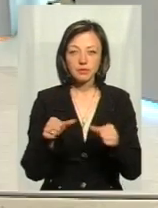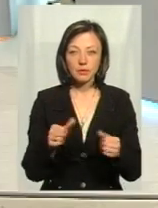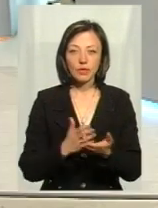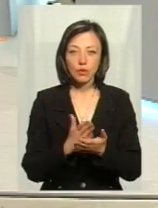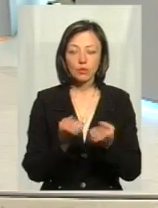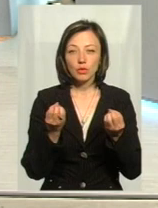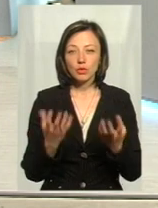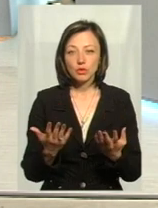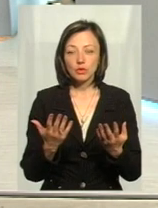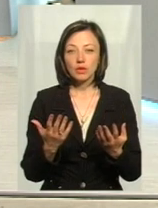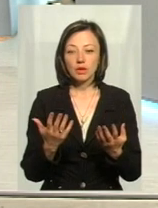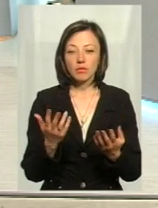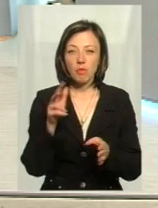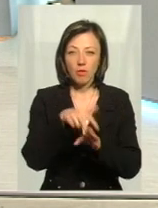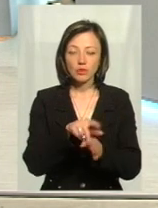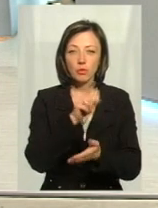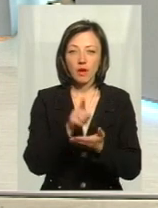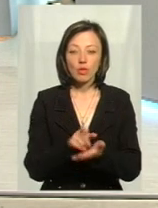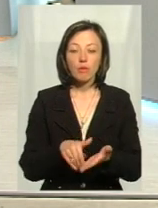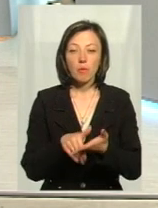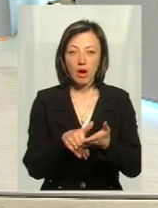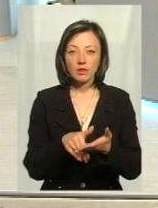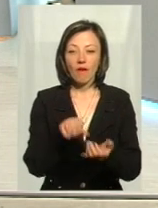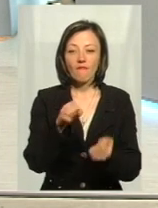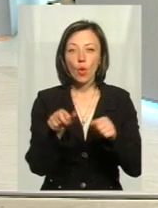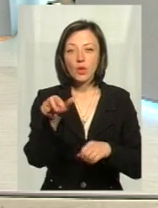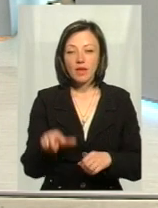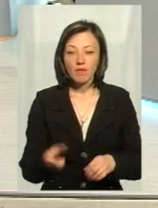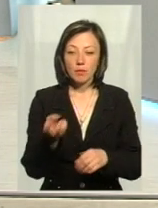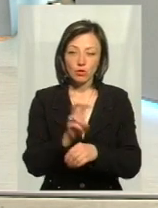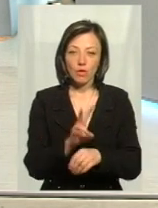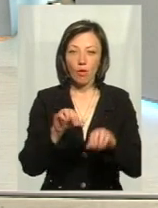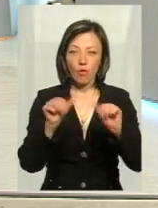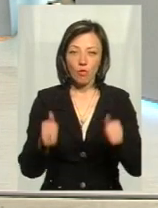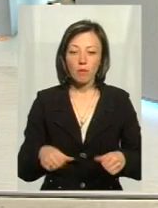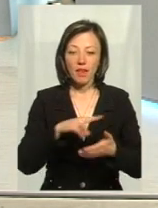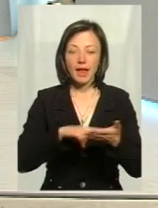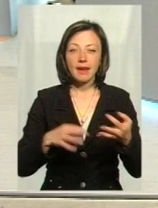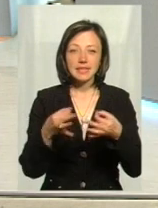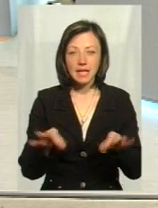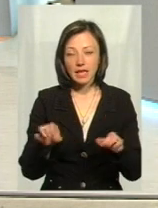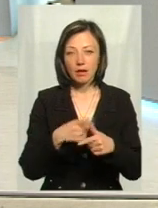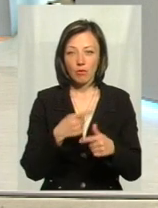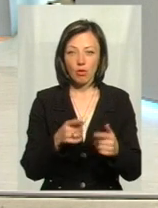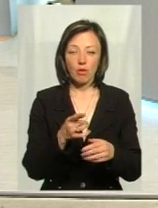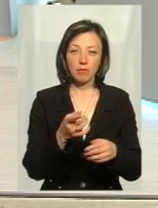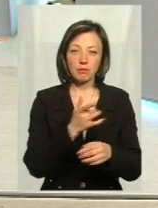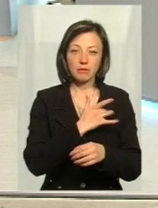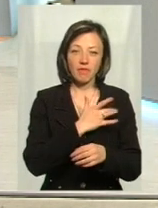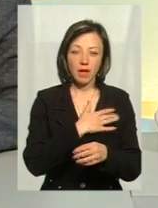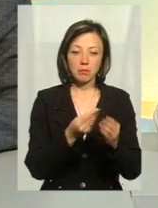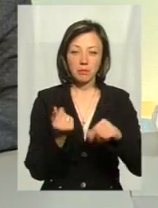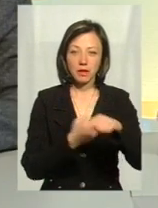просто на них поклали зобов'язання допомагати водієві, який прийшов на оформлення ліцензії, чи приватного підприємця відкрити,